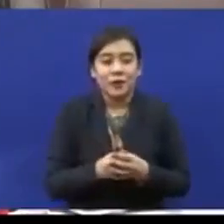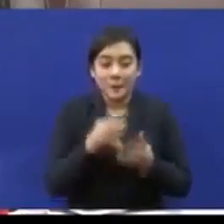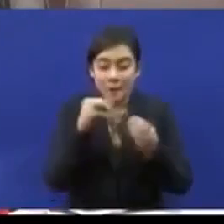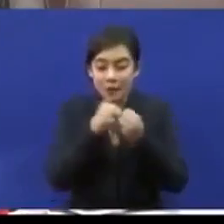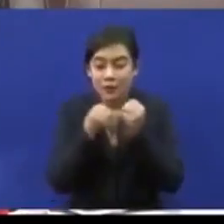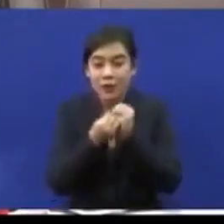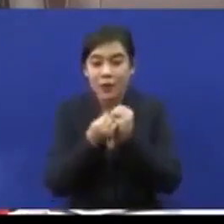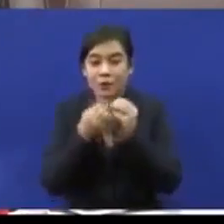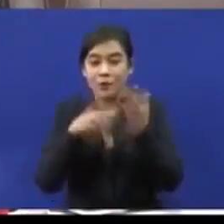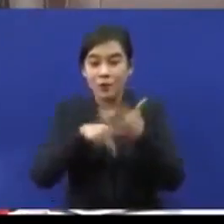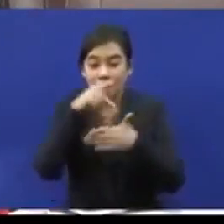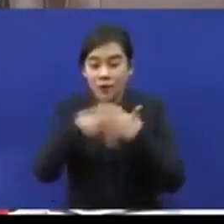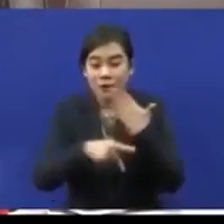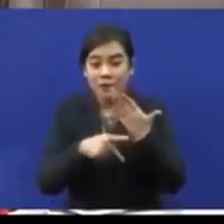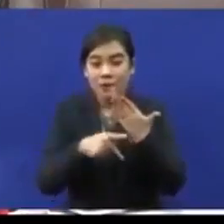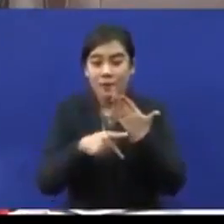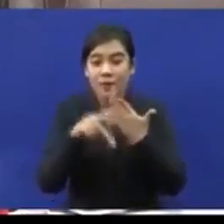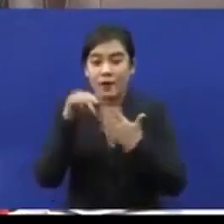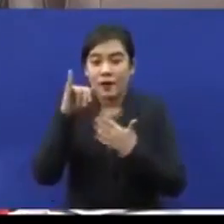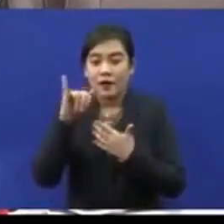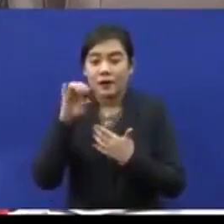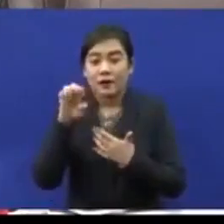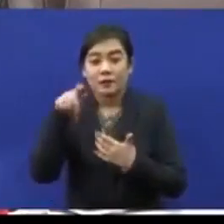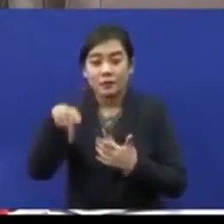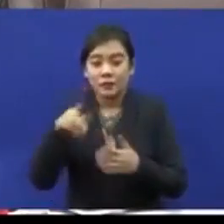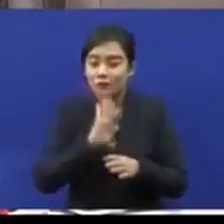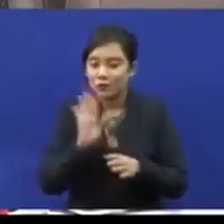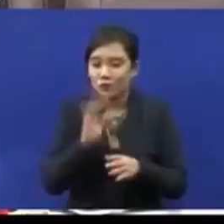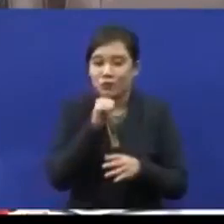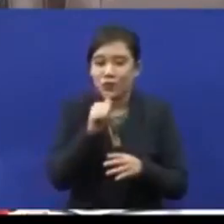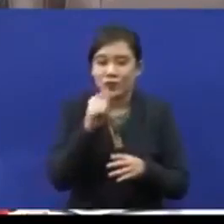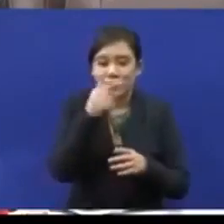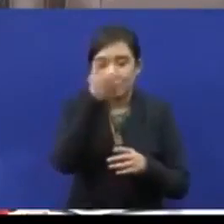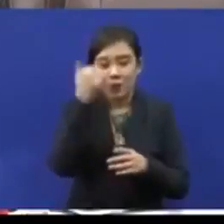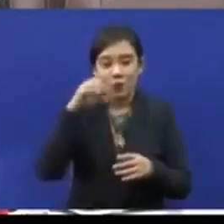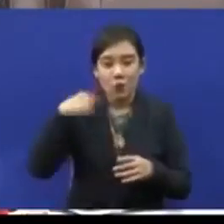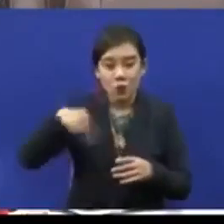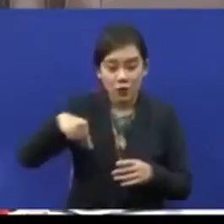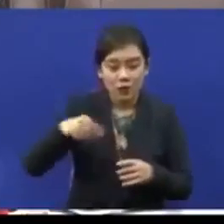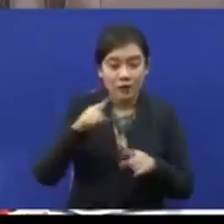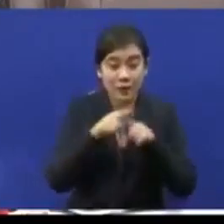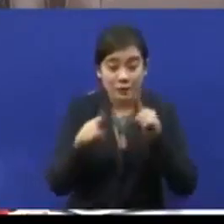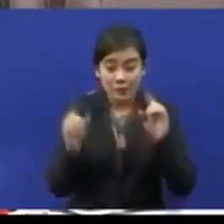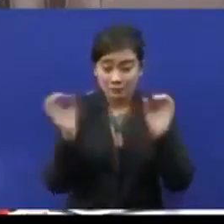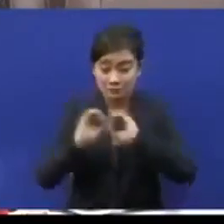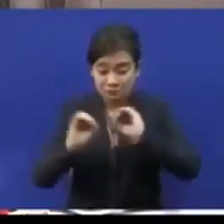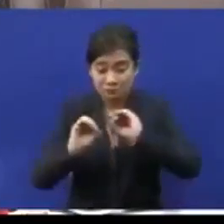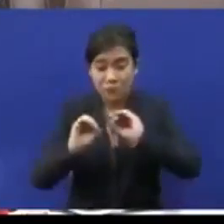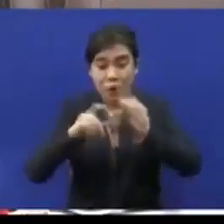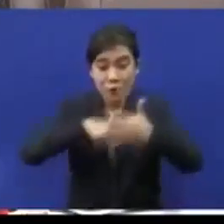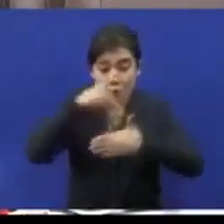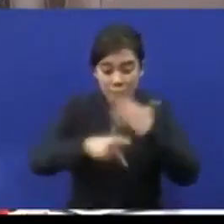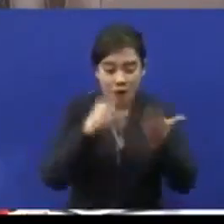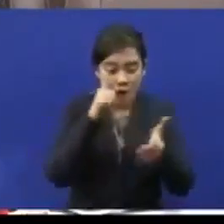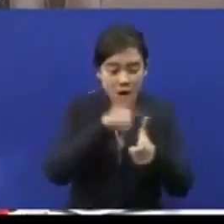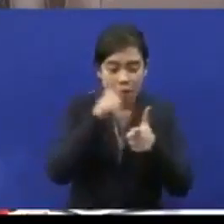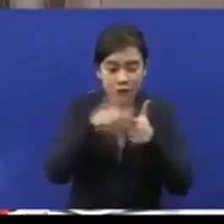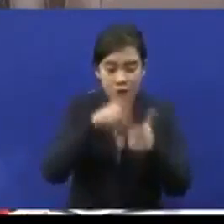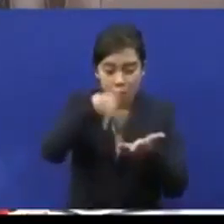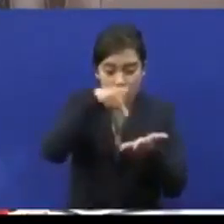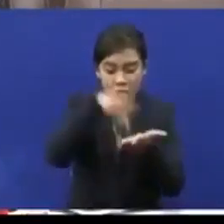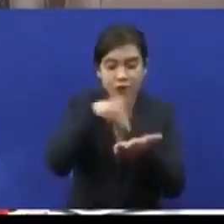intervensi awal adalah bukan dari segi kualiti tetapi kita tidak ada program ataupun pusat EIP yang